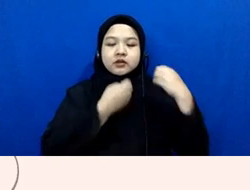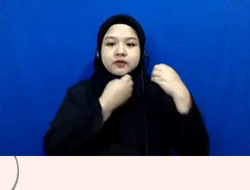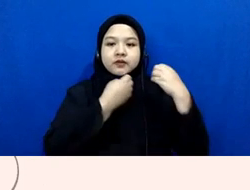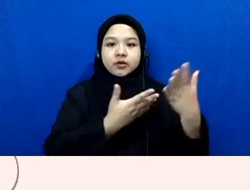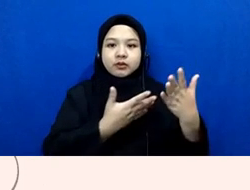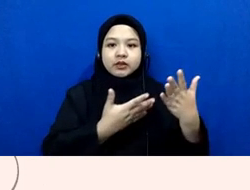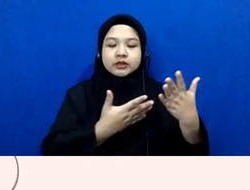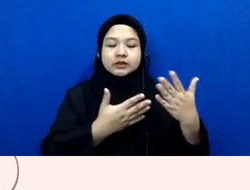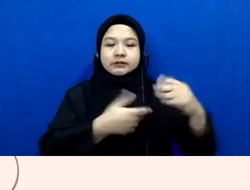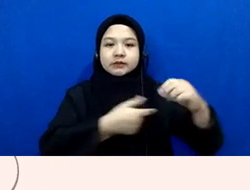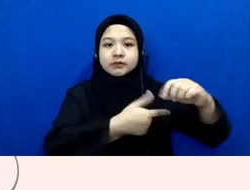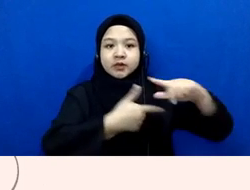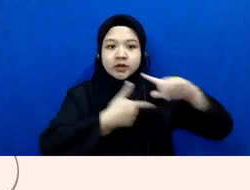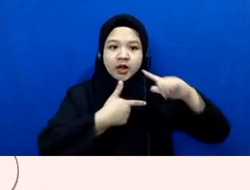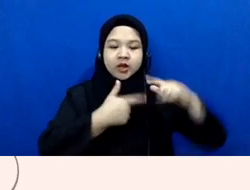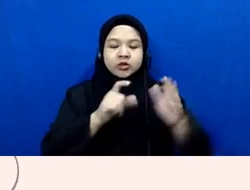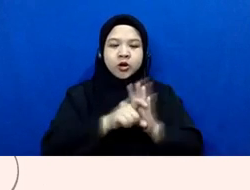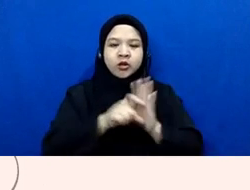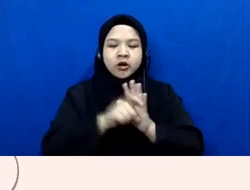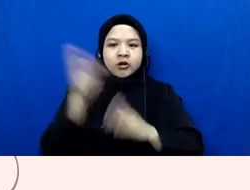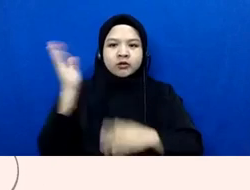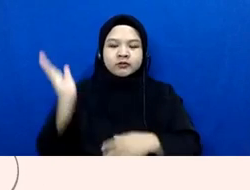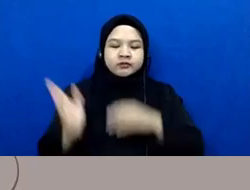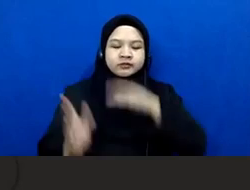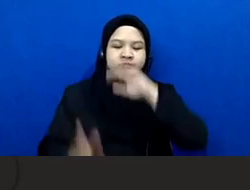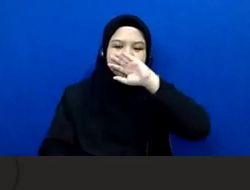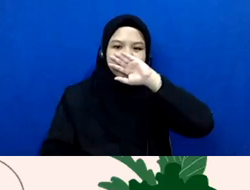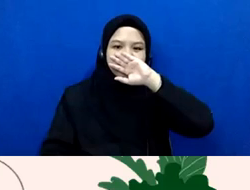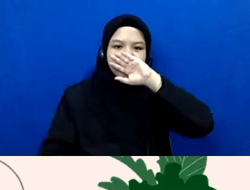pembingkai adalah boleh slide selanjutnya mas Andi